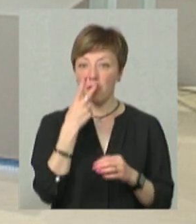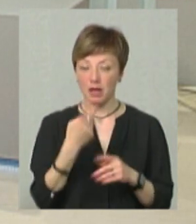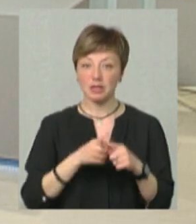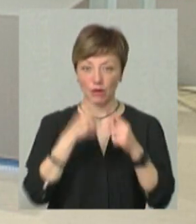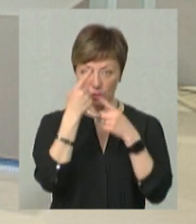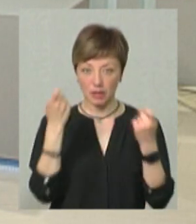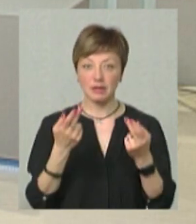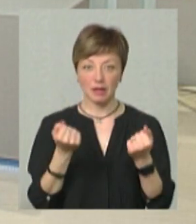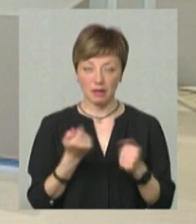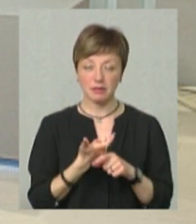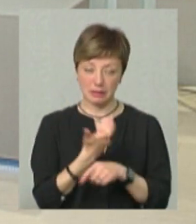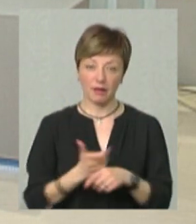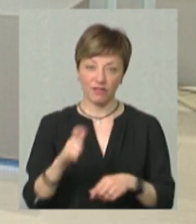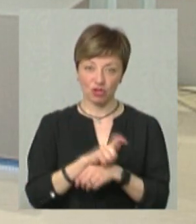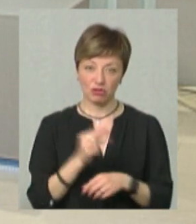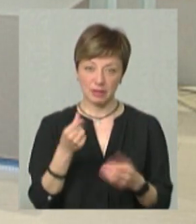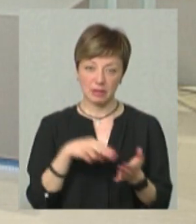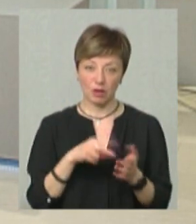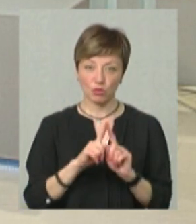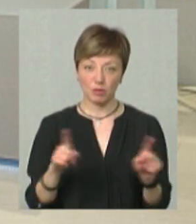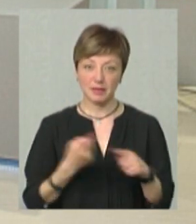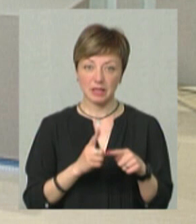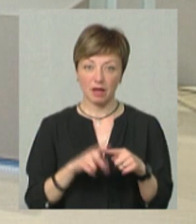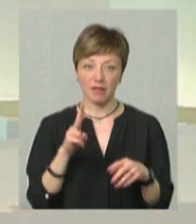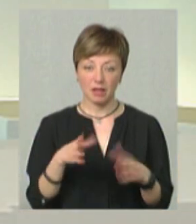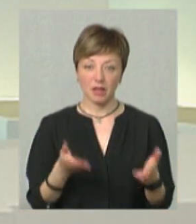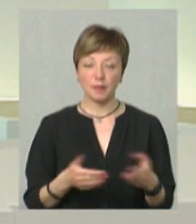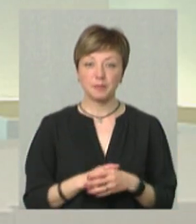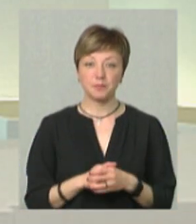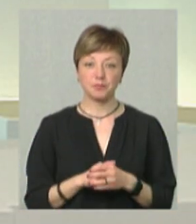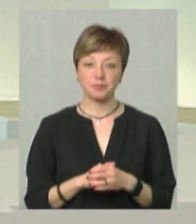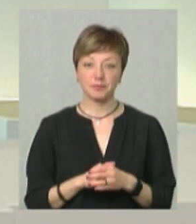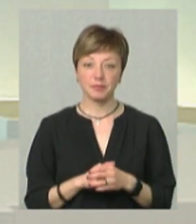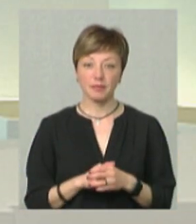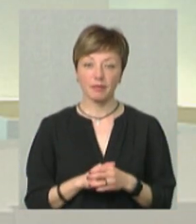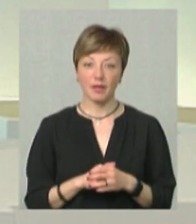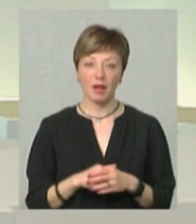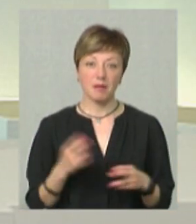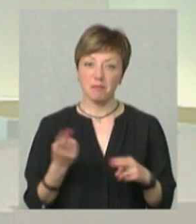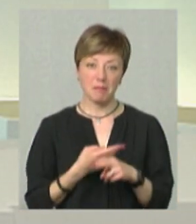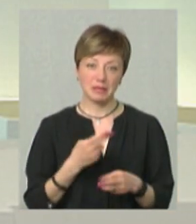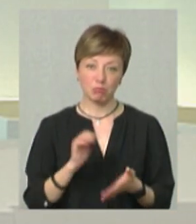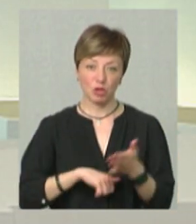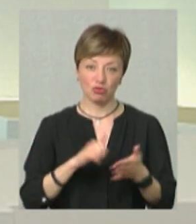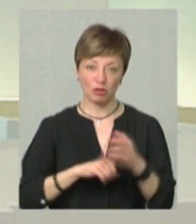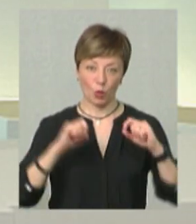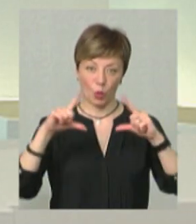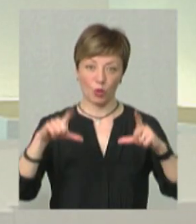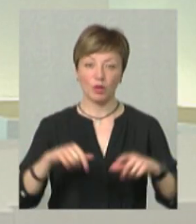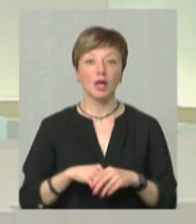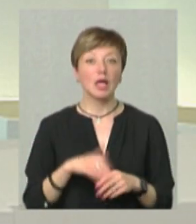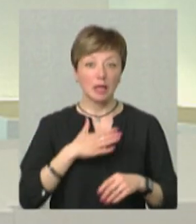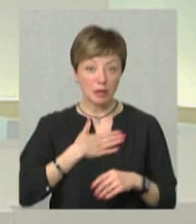оголошення. Так, це є завищена ціна. Особливо цієї квартири і не обґрунтована. Тому вона,